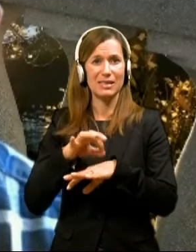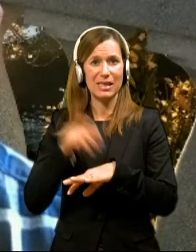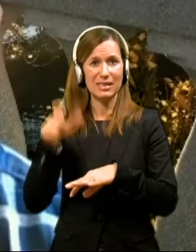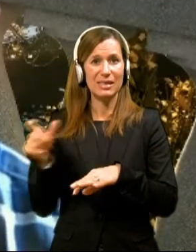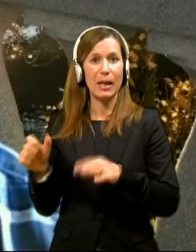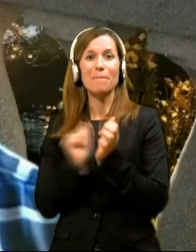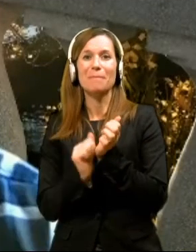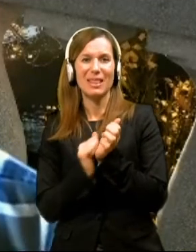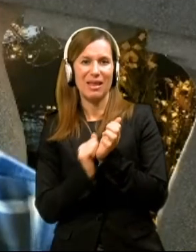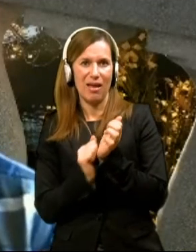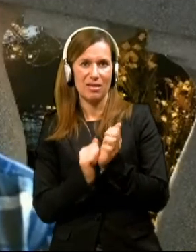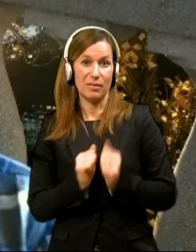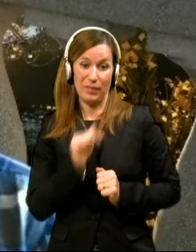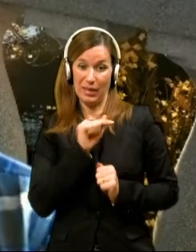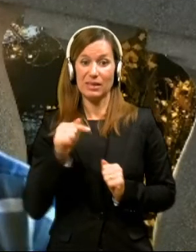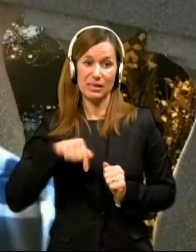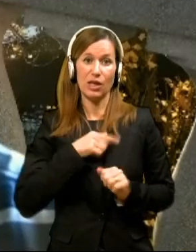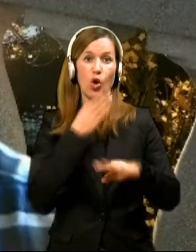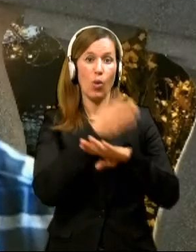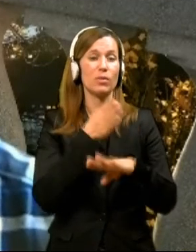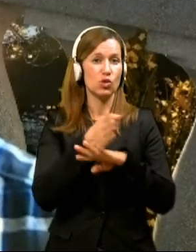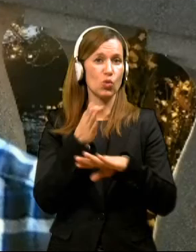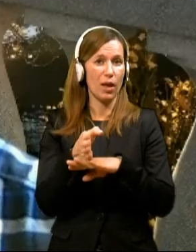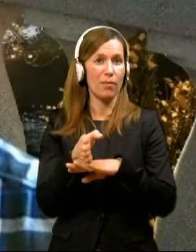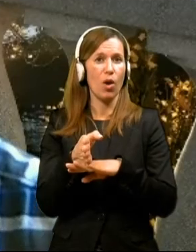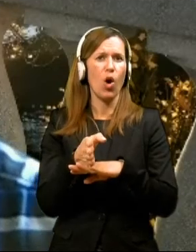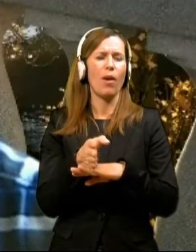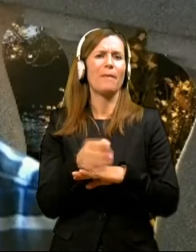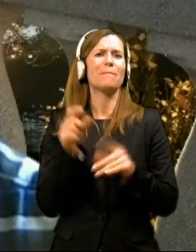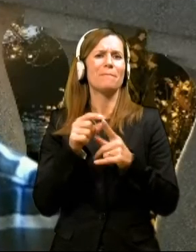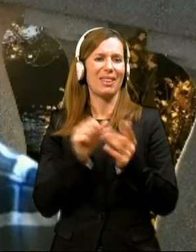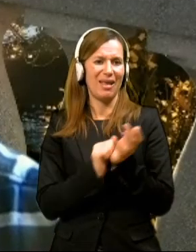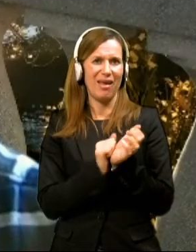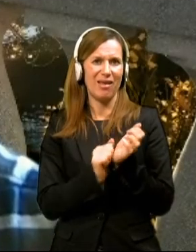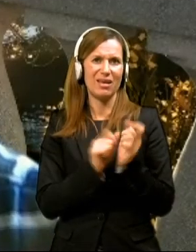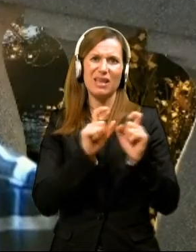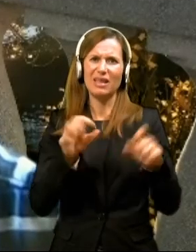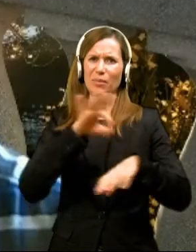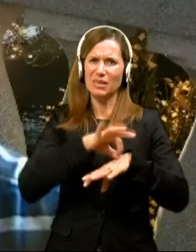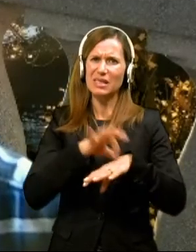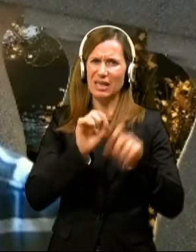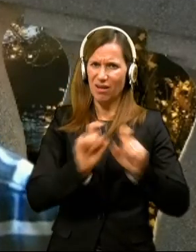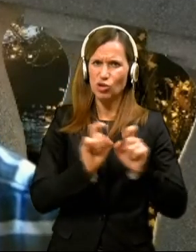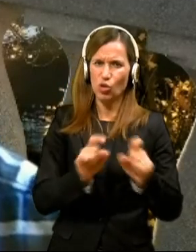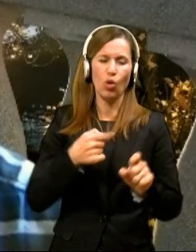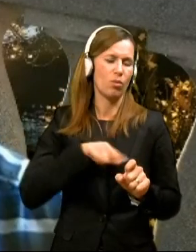Tisti, ki obiskujemo pedikerje zaradi medicinskih razlogov, to zelo pogrešamo.